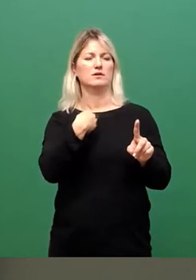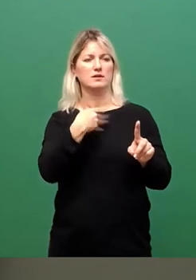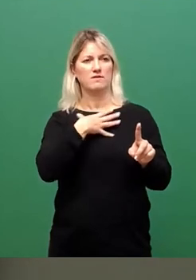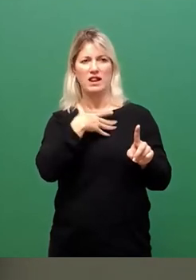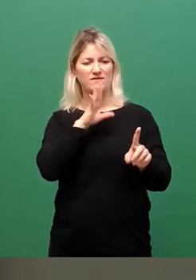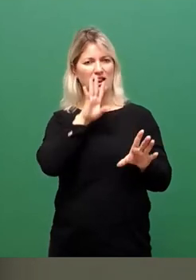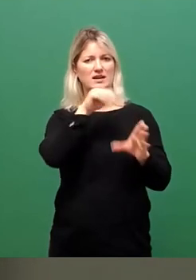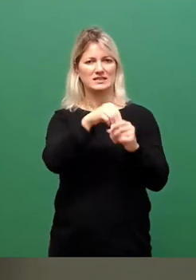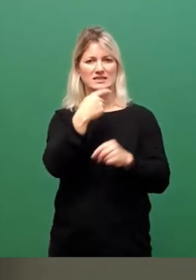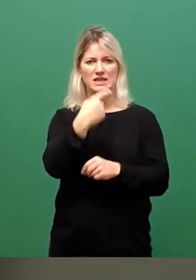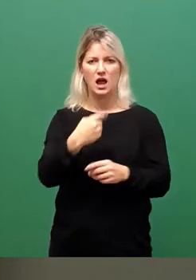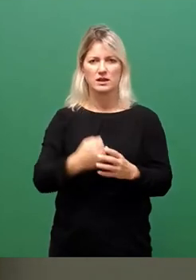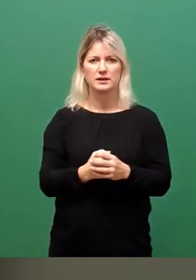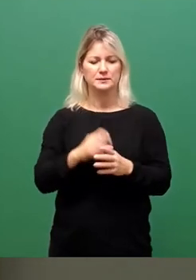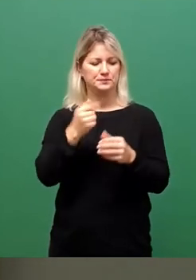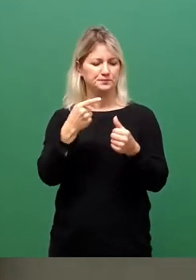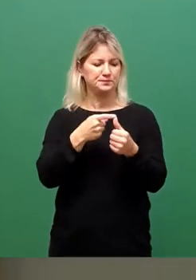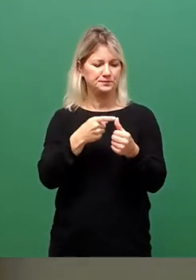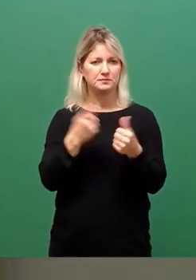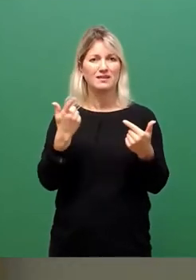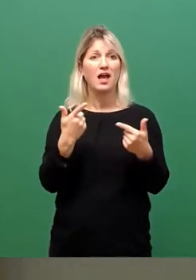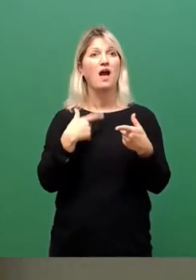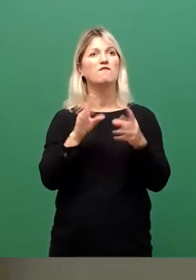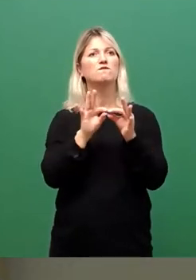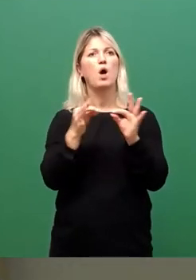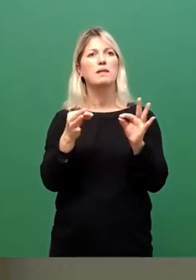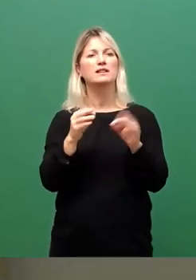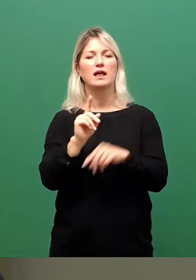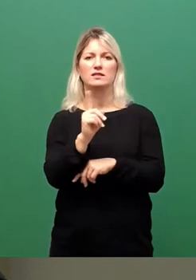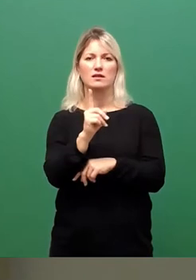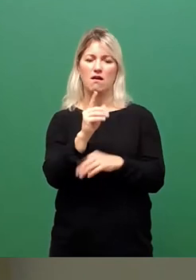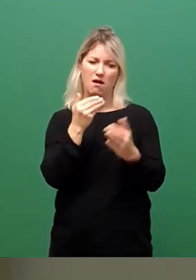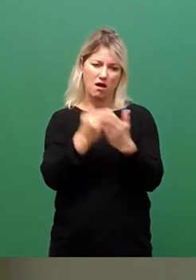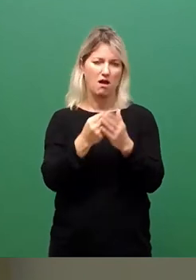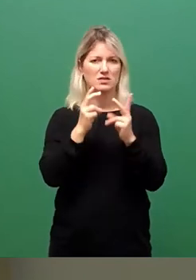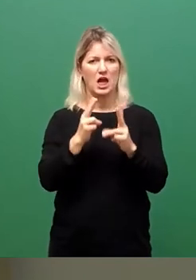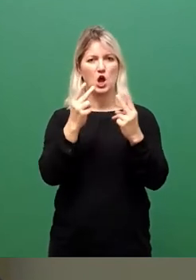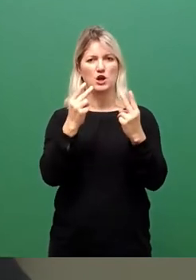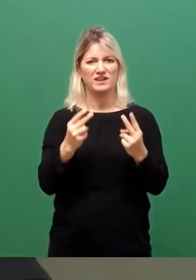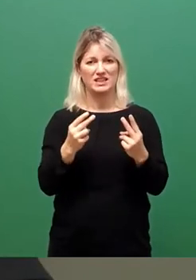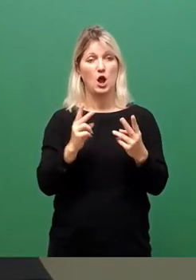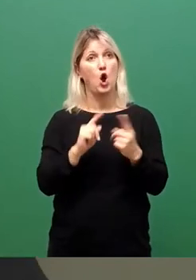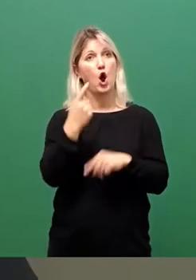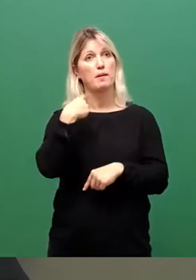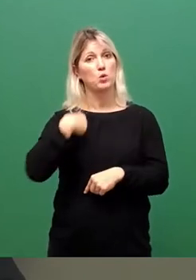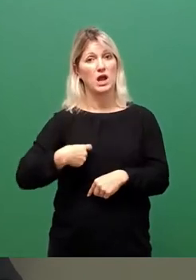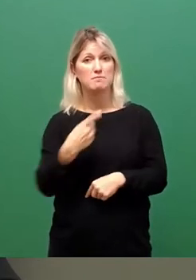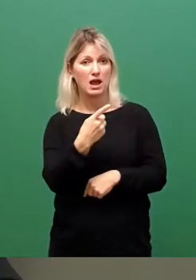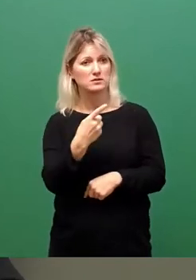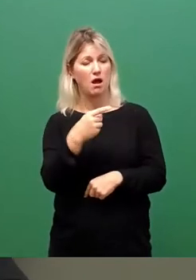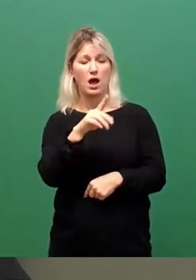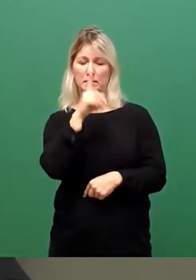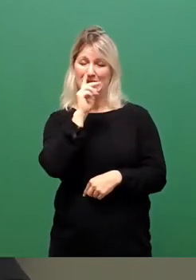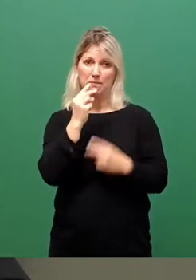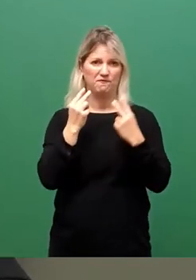Also erstens, es ist keine Formalität, sondern ich halte es auch für wichtig, der Posten des Oberbürgermeisters ist zweifellos einer der wichtigsten Positionen in der